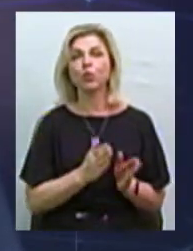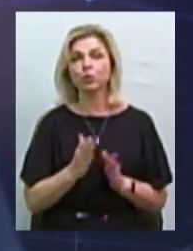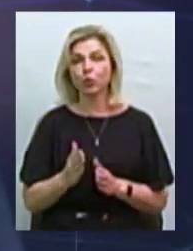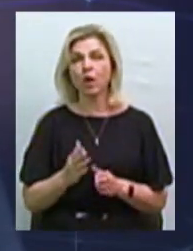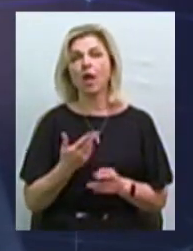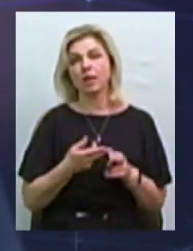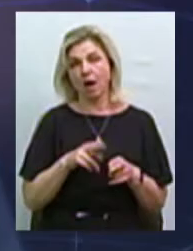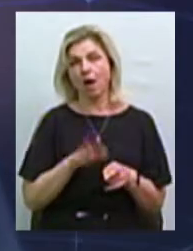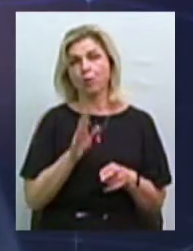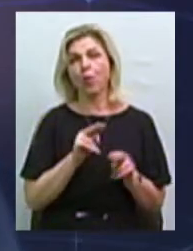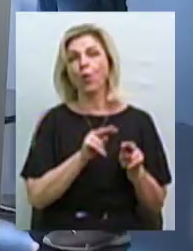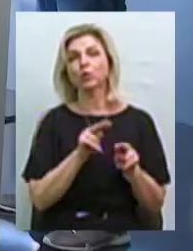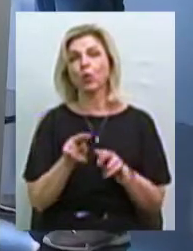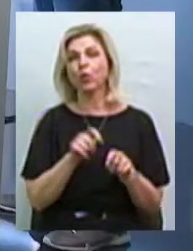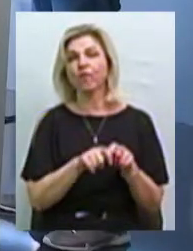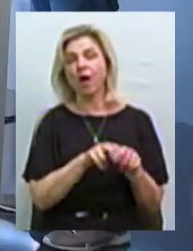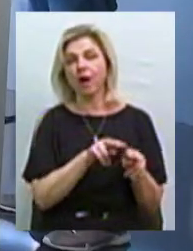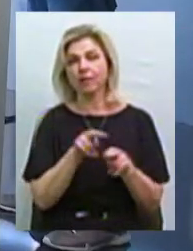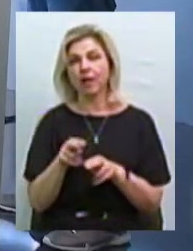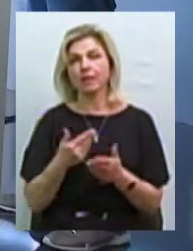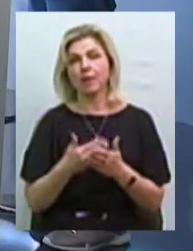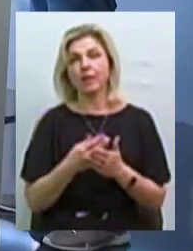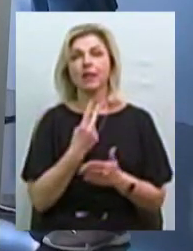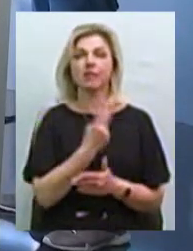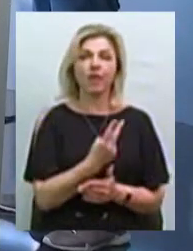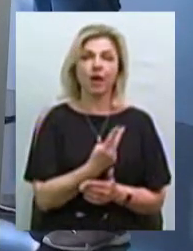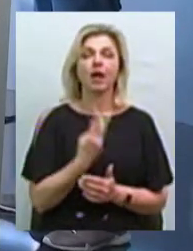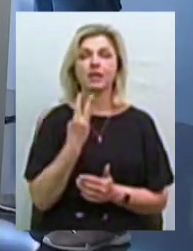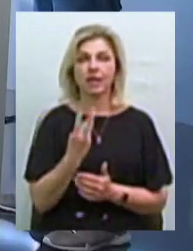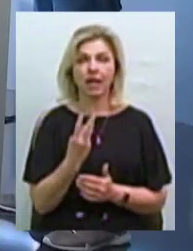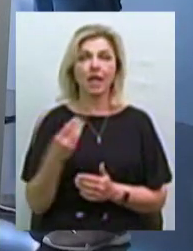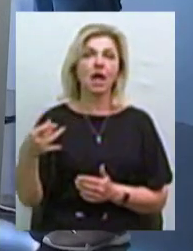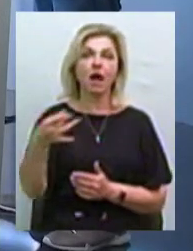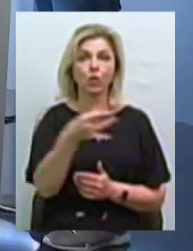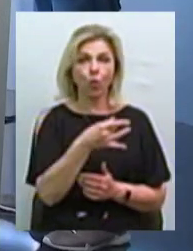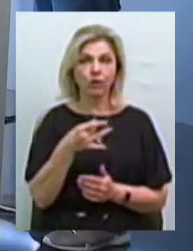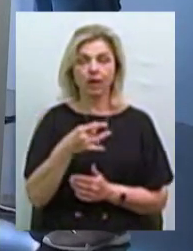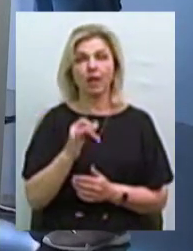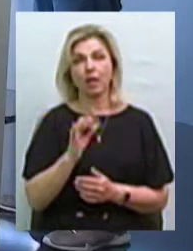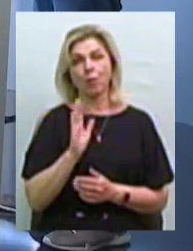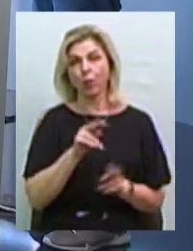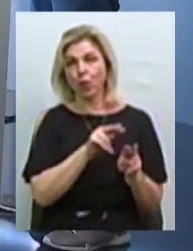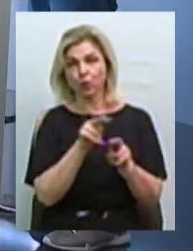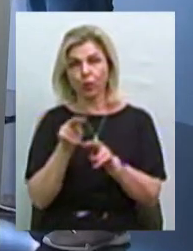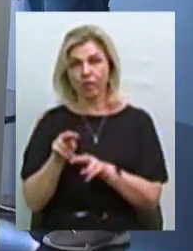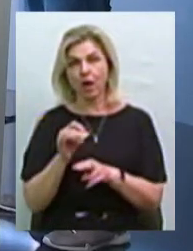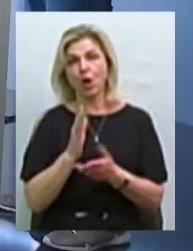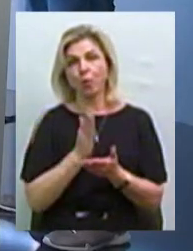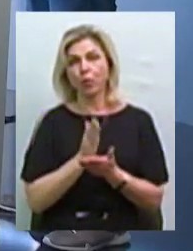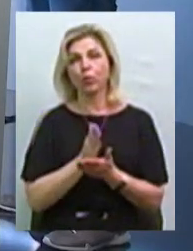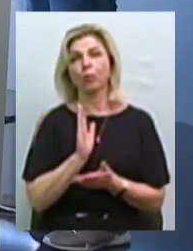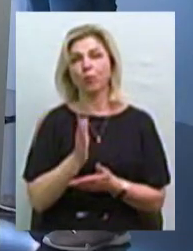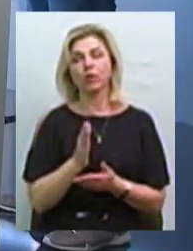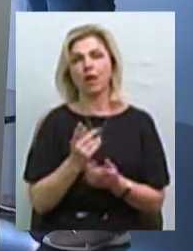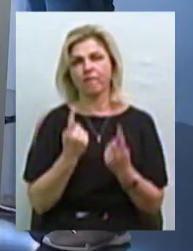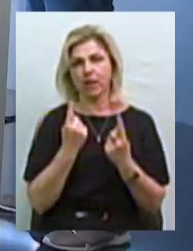буде контролювати, наприклад, два, три чи чотири райони. І буде мати дуже великий